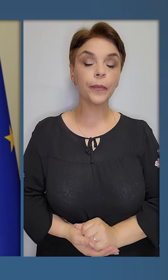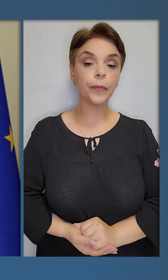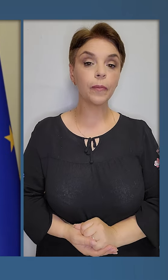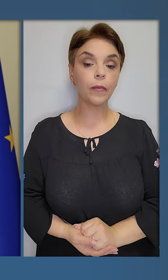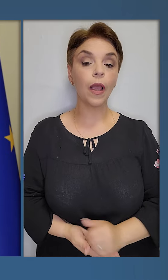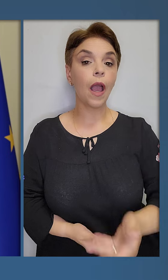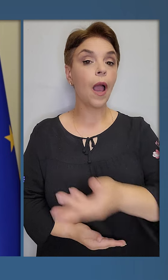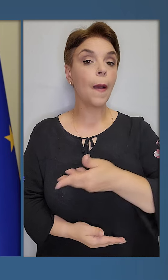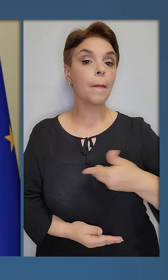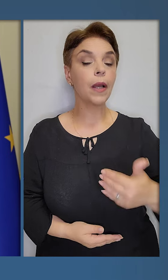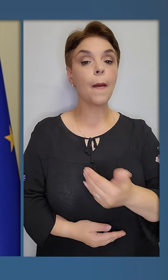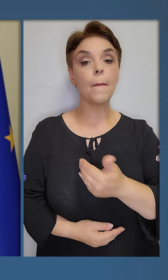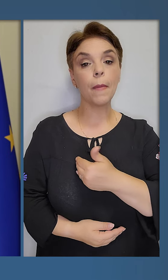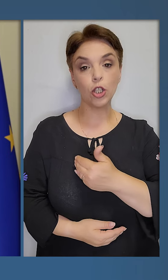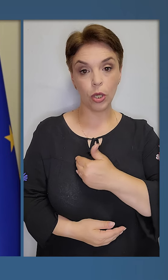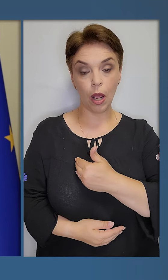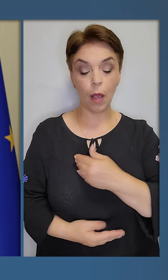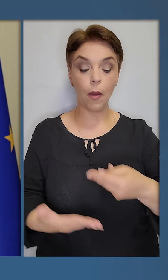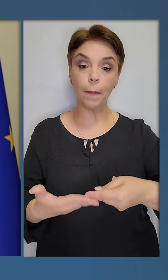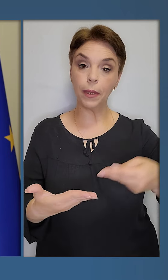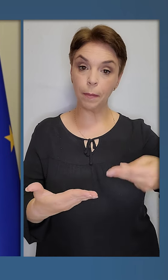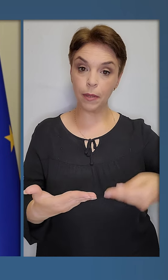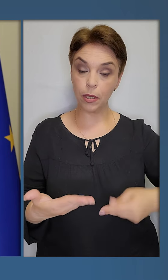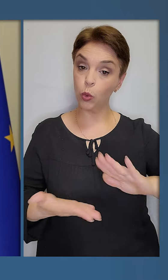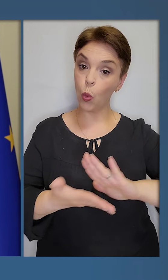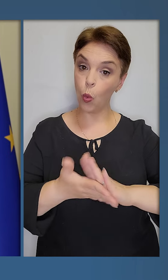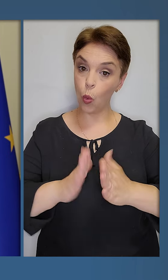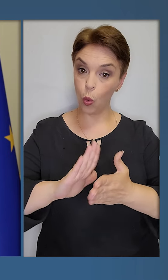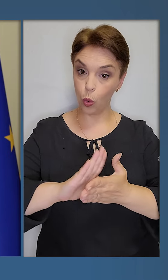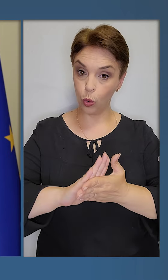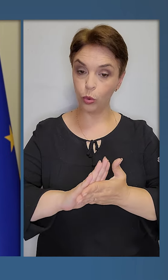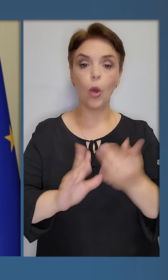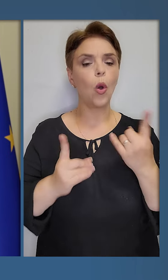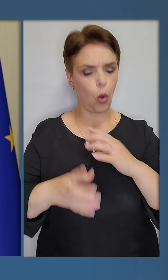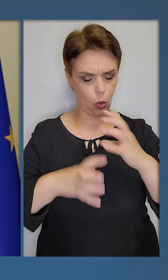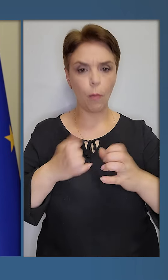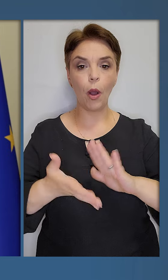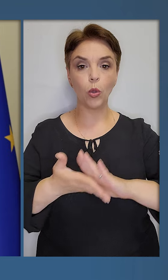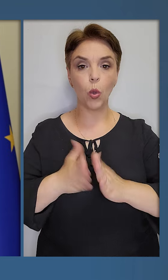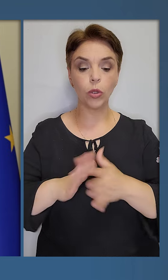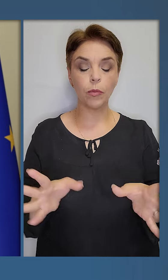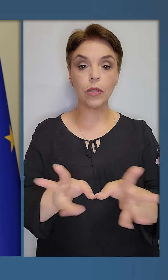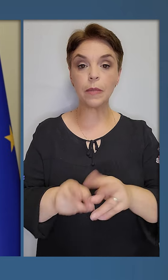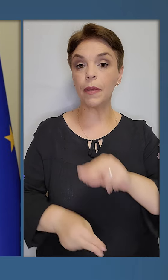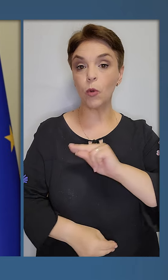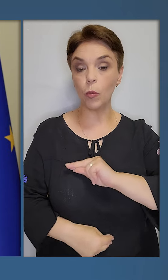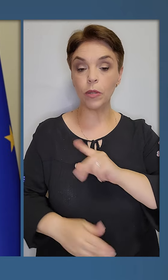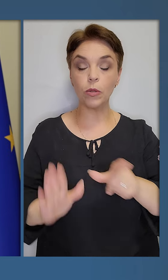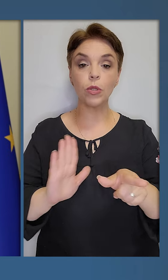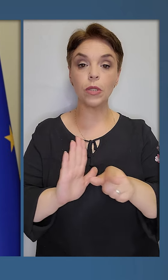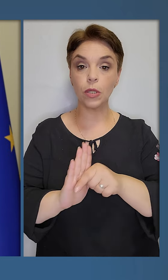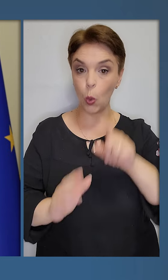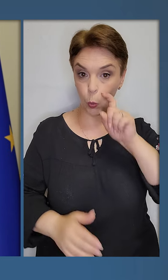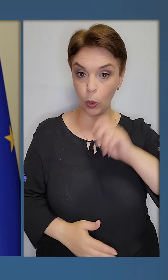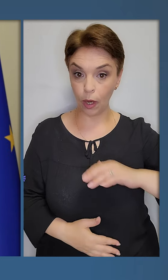Ми бажаємо підписати угоду, глобальну угоду про співробитництво з